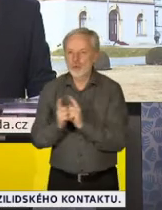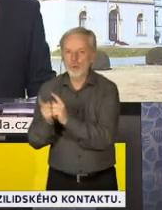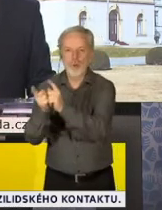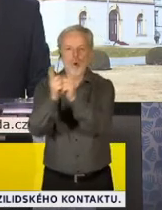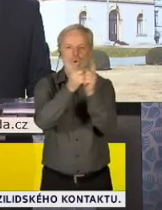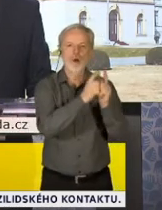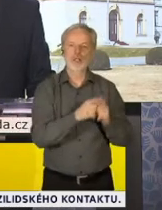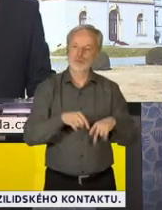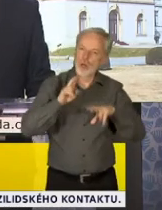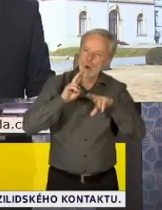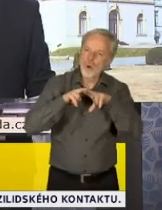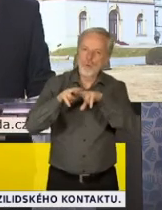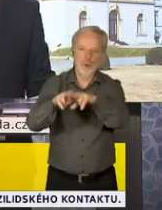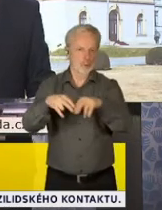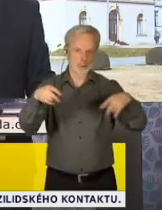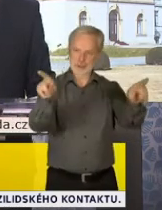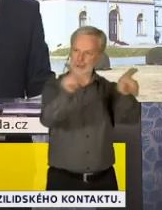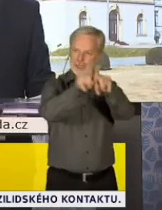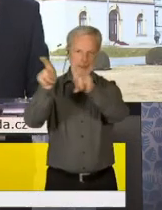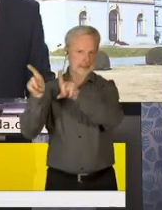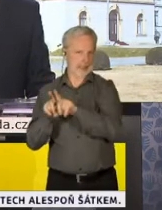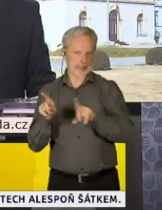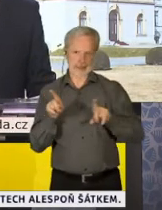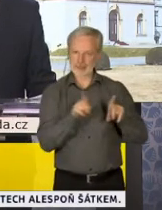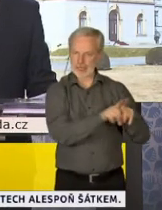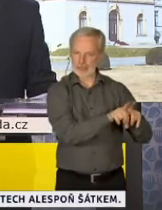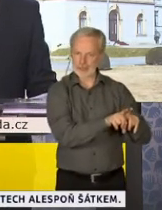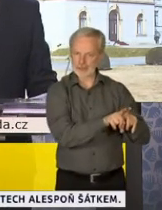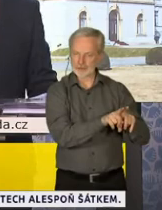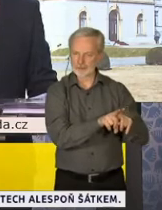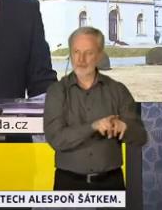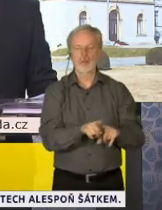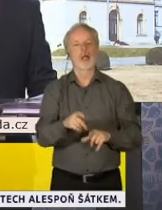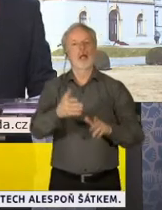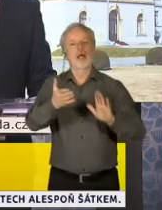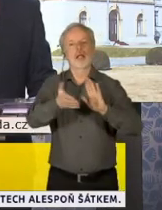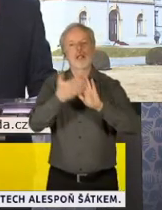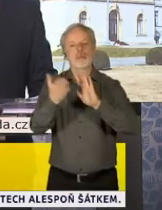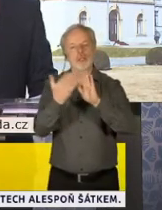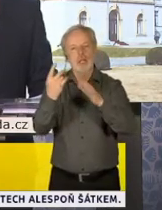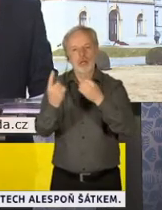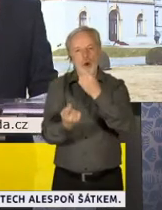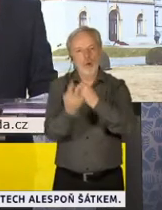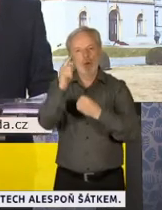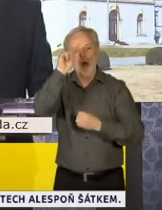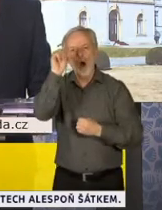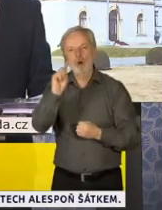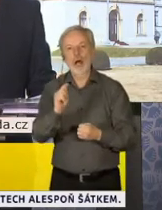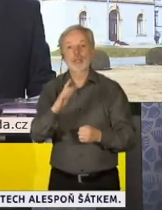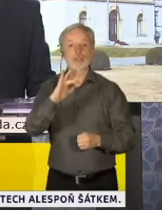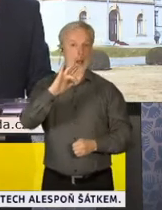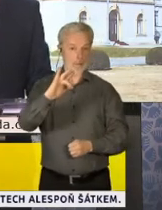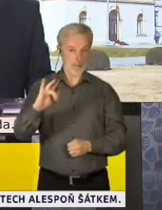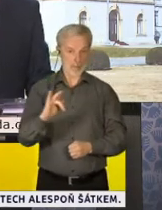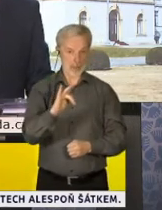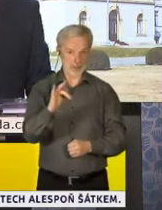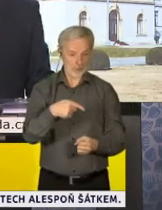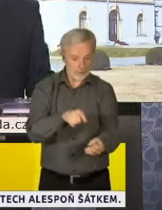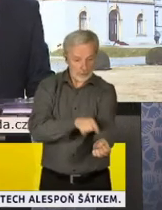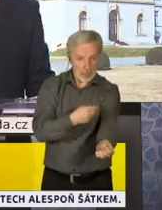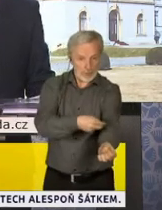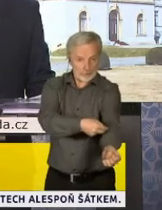aby jsme postupovali stejně. Jednou z otázek byla právě odběrová místa. My jsme